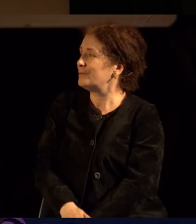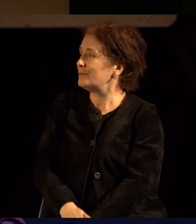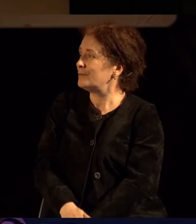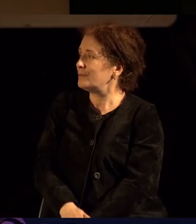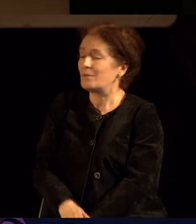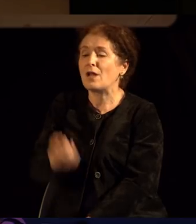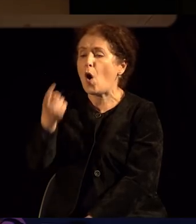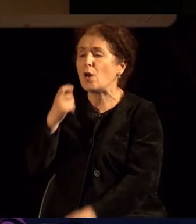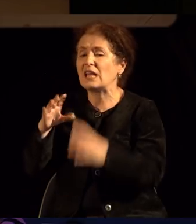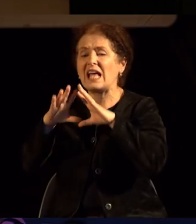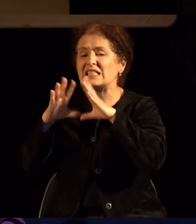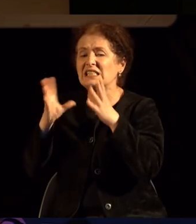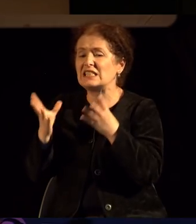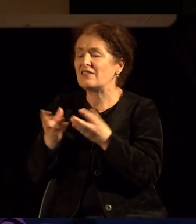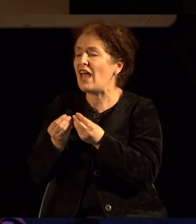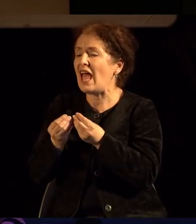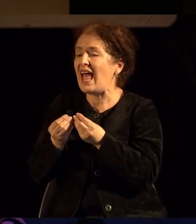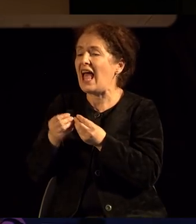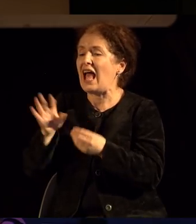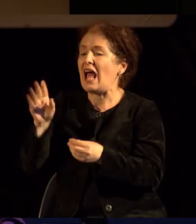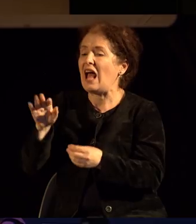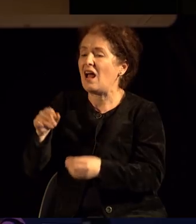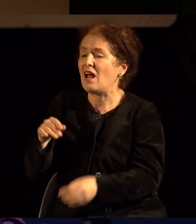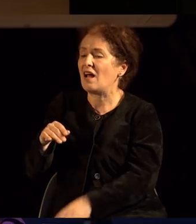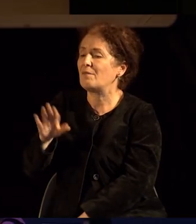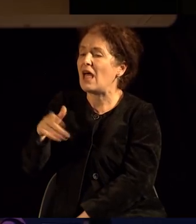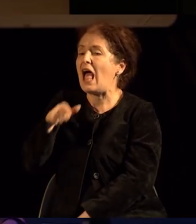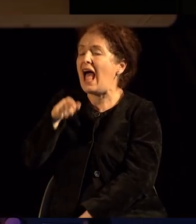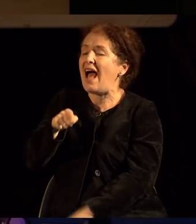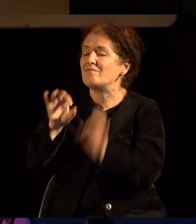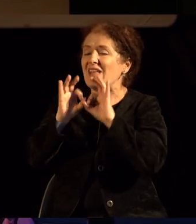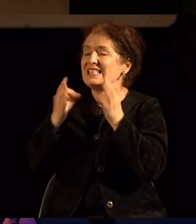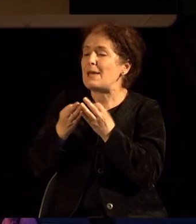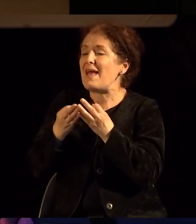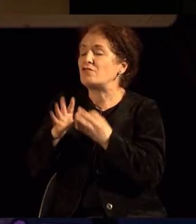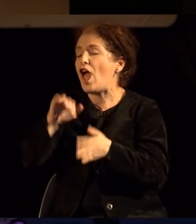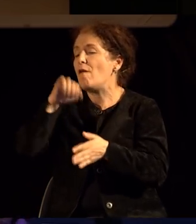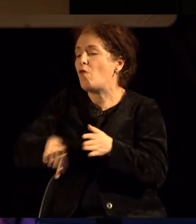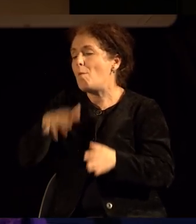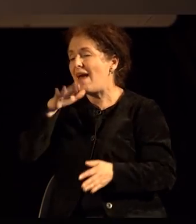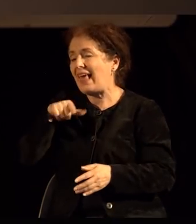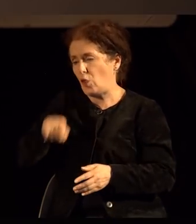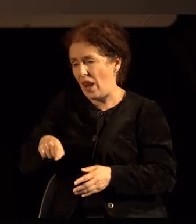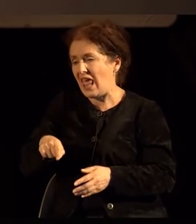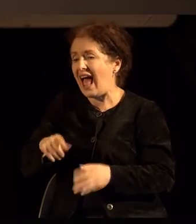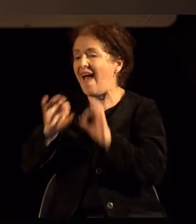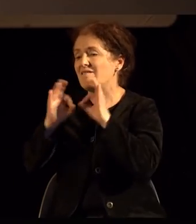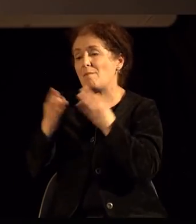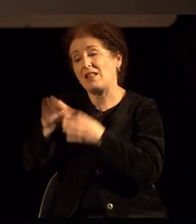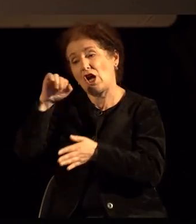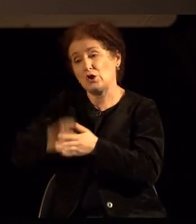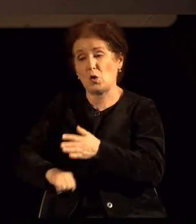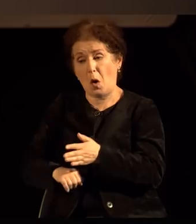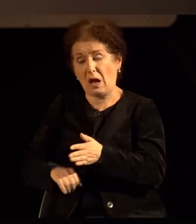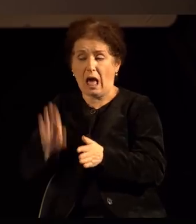Е, од сето она што, нели, патриархатот сака да ни го нормира и да ни го табуизира, абсурдно,